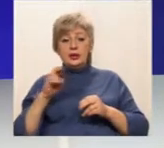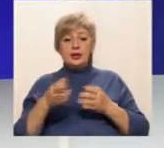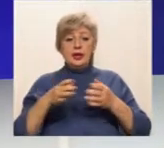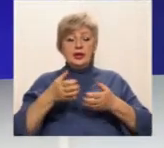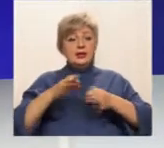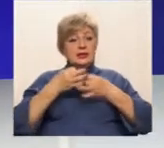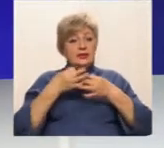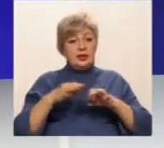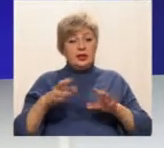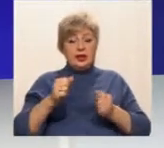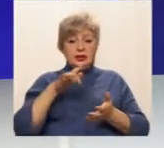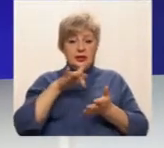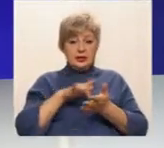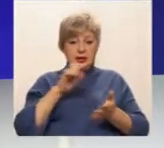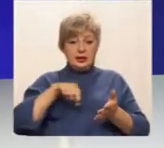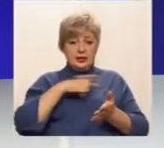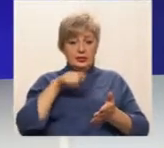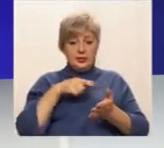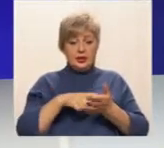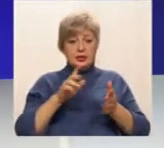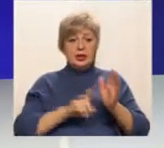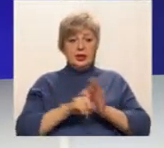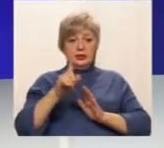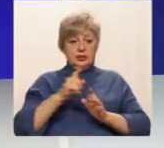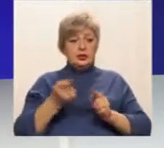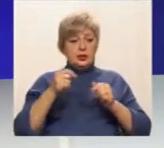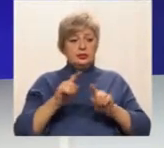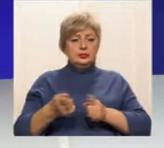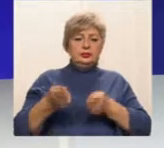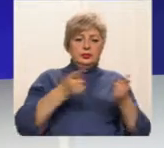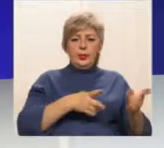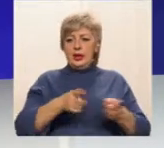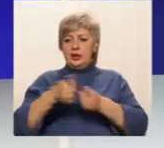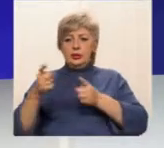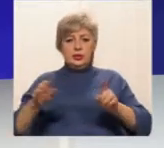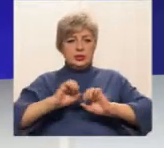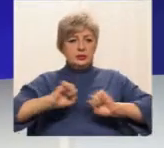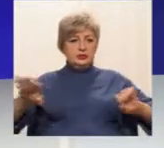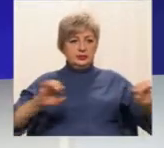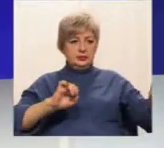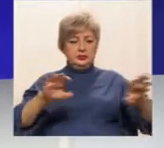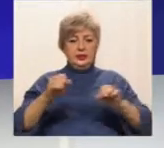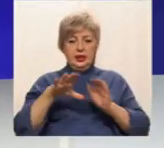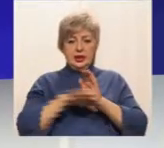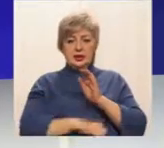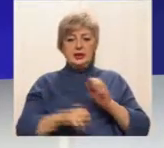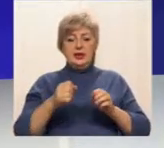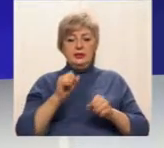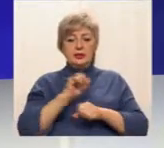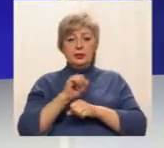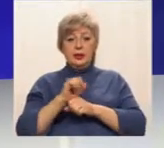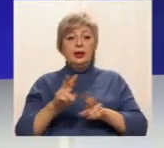із перенесення сімох кінцевих зупинок автобусів до нового центру. Як на нововведення реагують пасажири та водії,